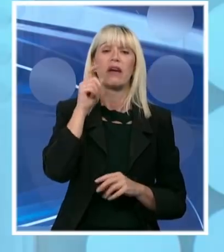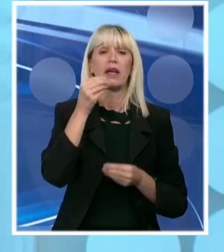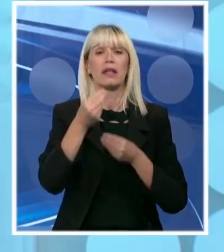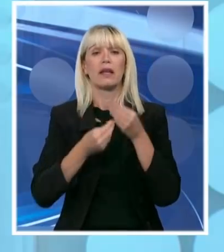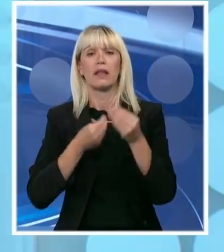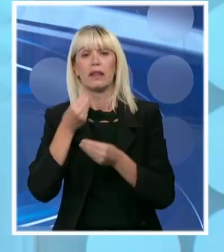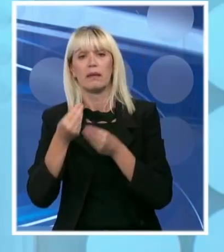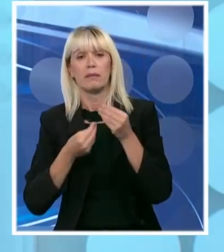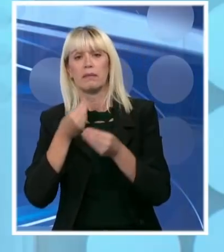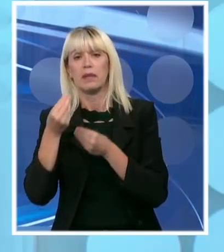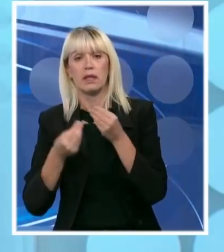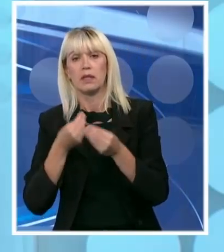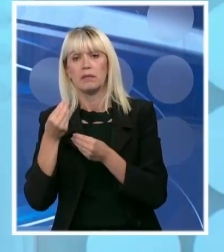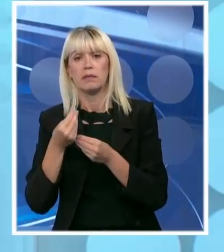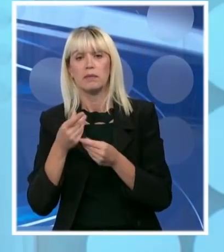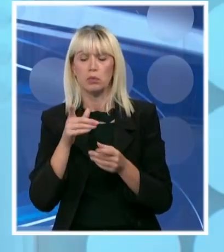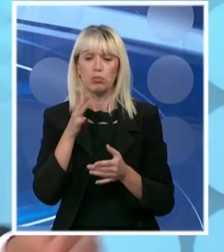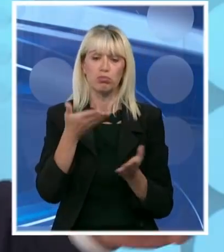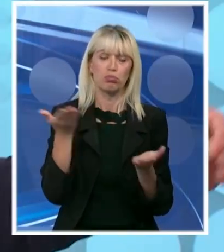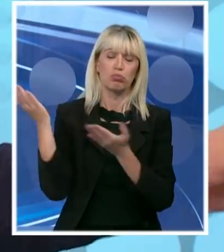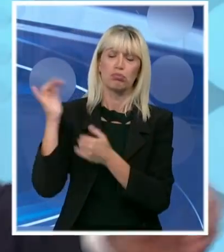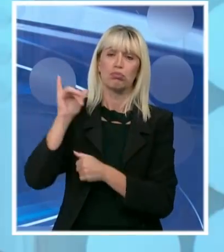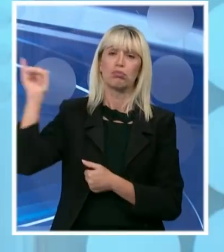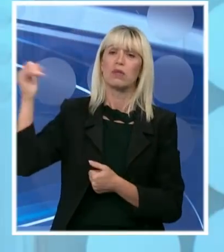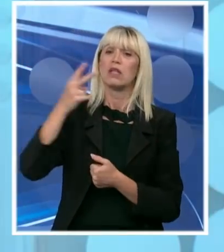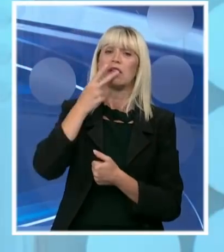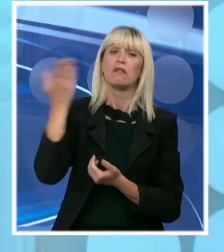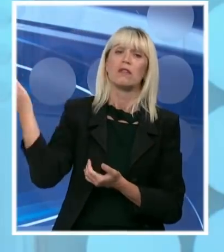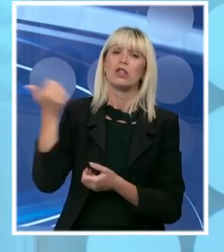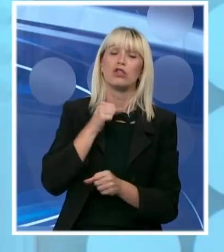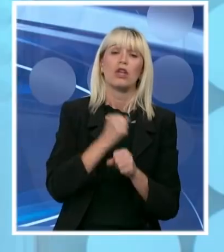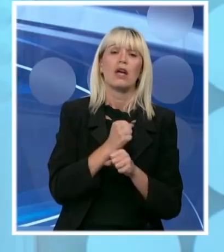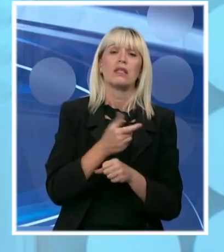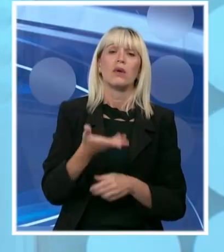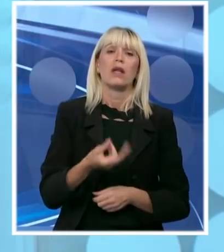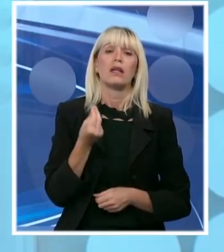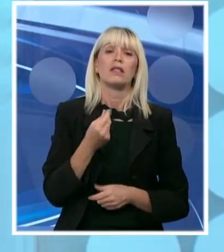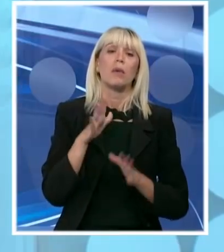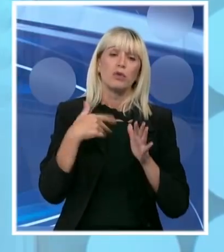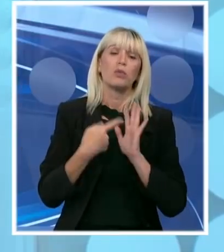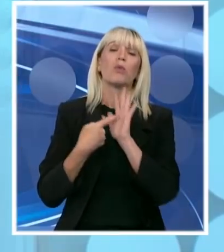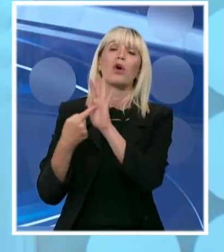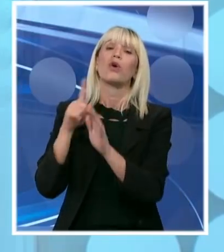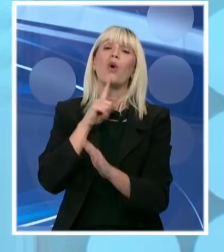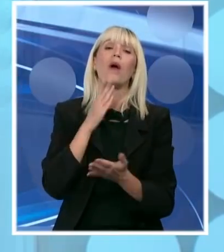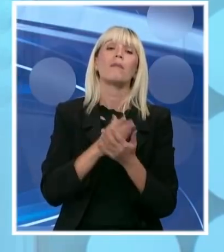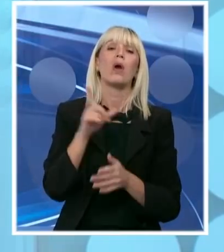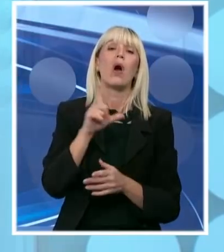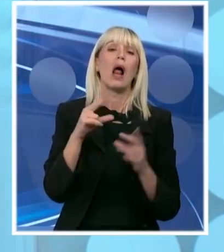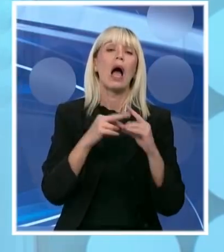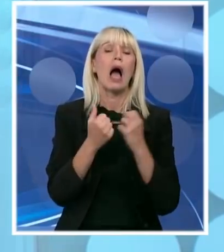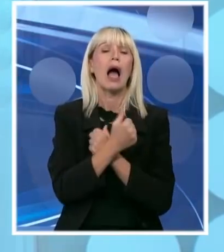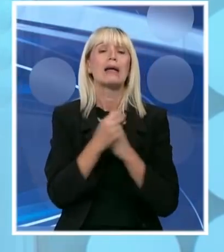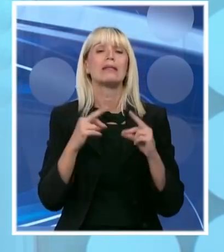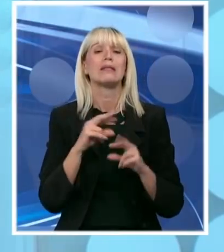pokažite dok da ste dovolili Srbiju. A kada dođe vreme vidjet ćemo ko je bio Lazara Kosa kako drugačije ponašao. Samo